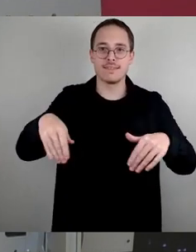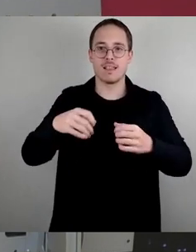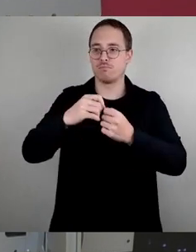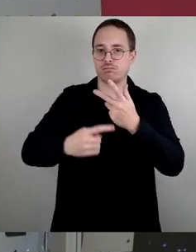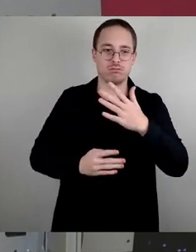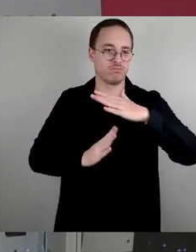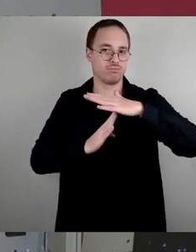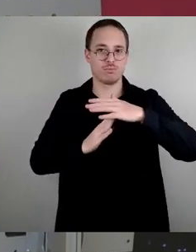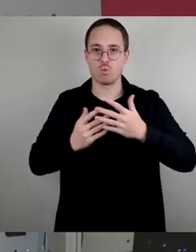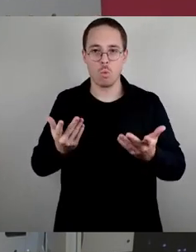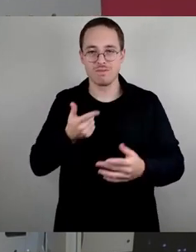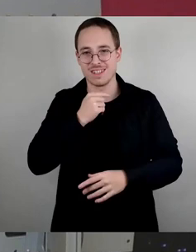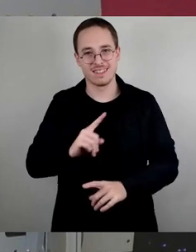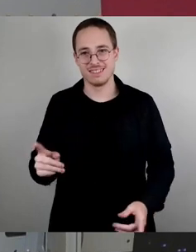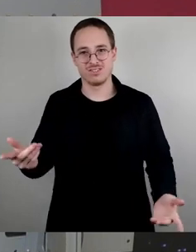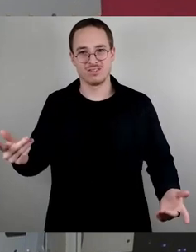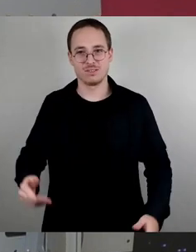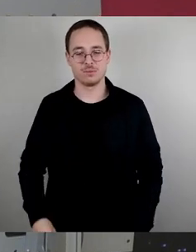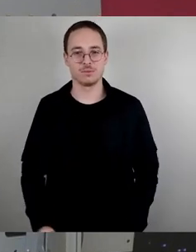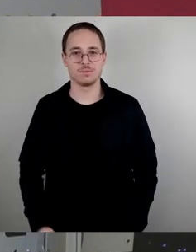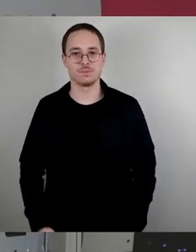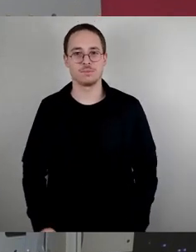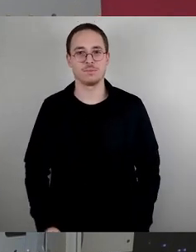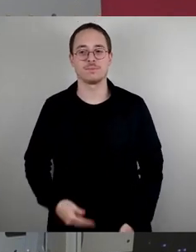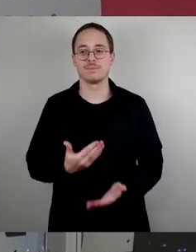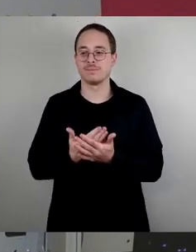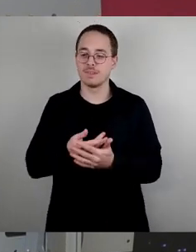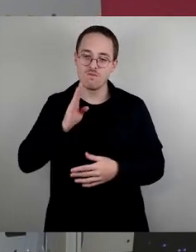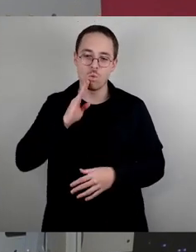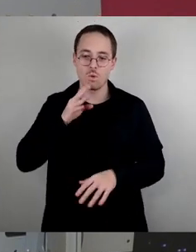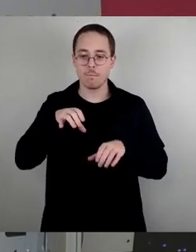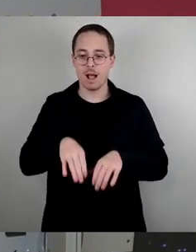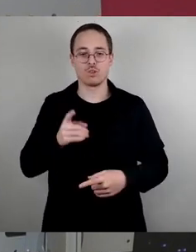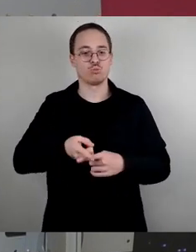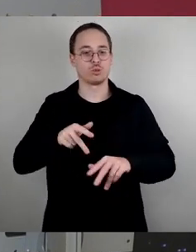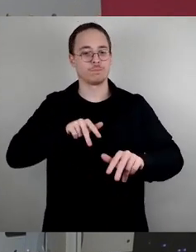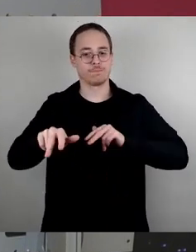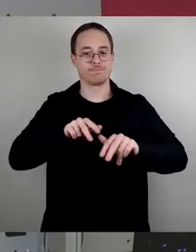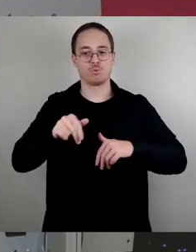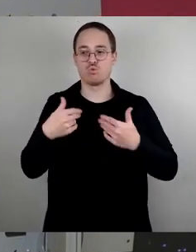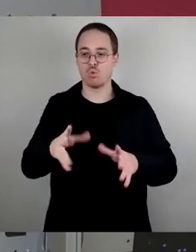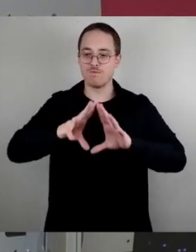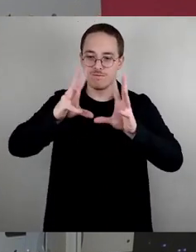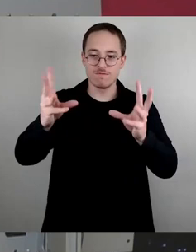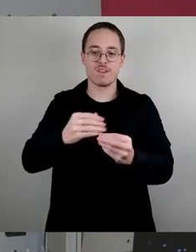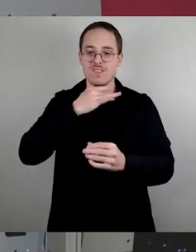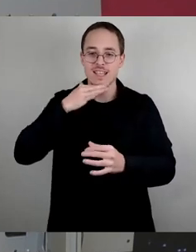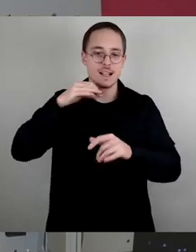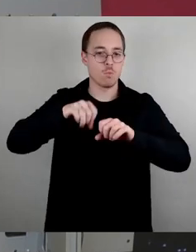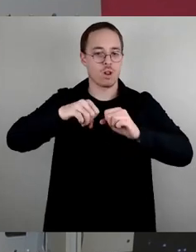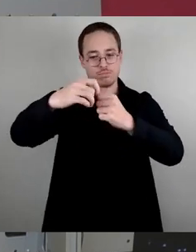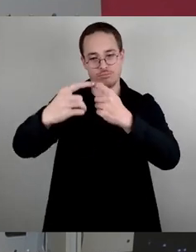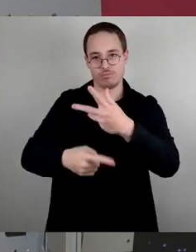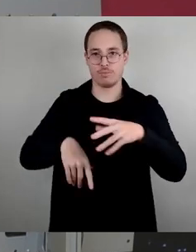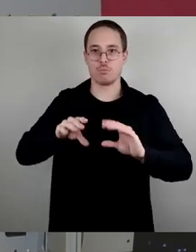Wohnungsmarkt lässt sich nur regulieren, wenn man alle Instrumente nutzt, die zur Verfügung stehen. Herr Laczynski hat ja auch wieder mal probiert, hier mit Verdrehung